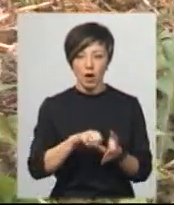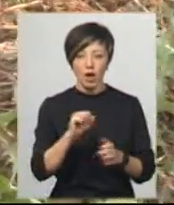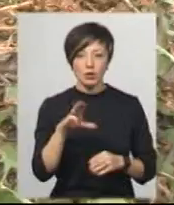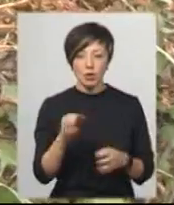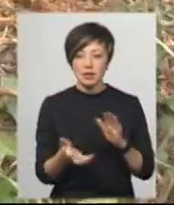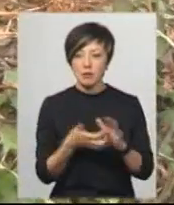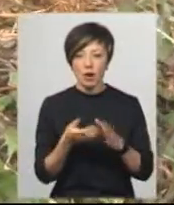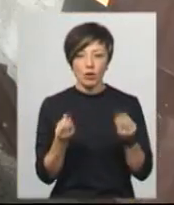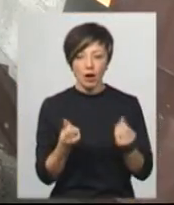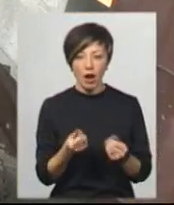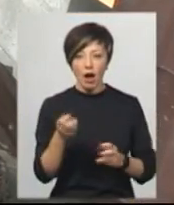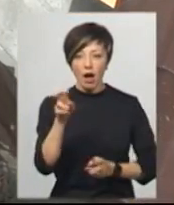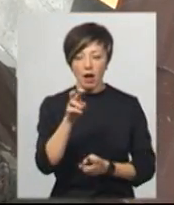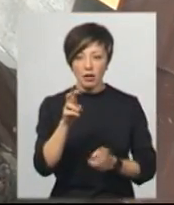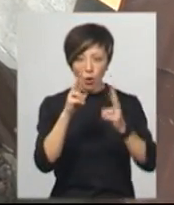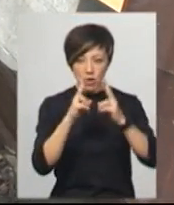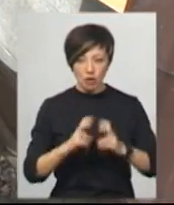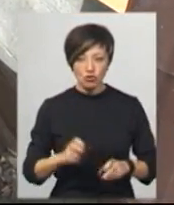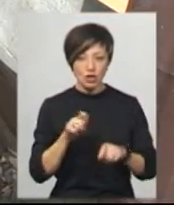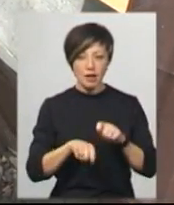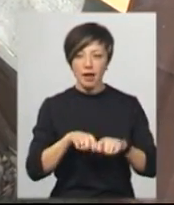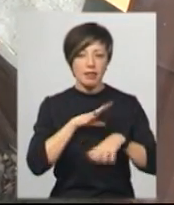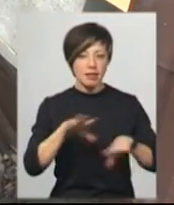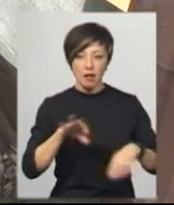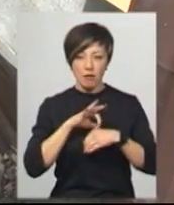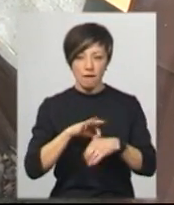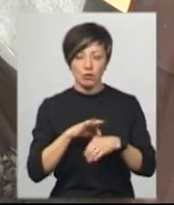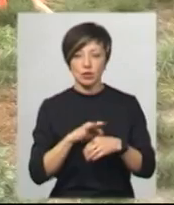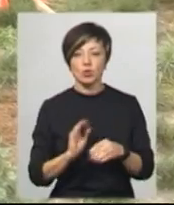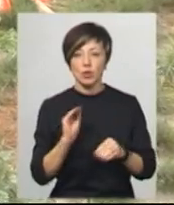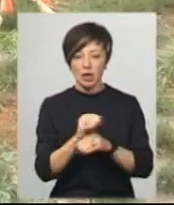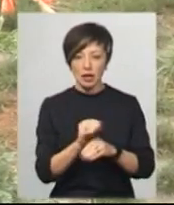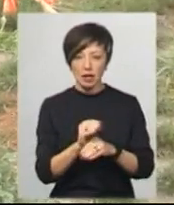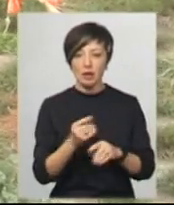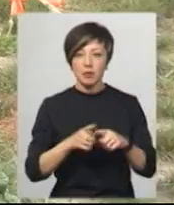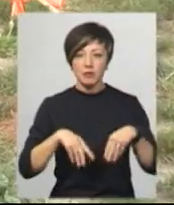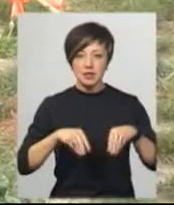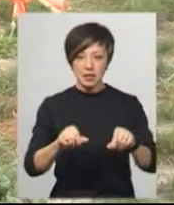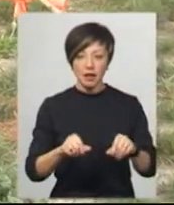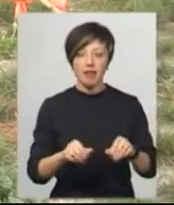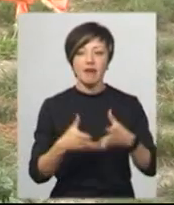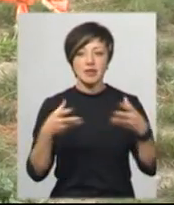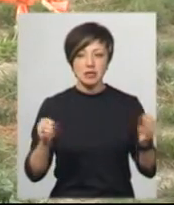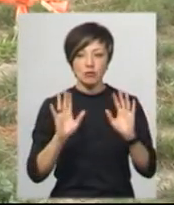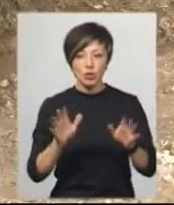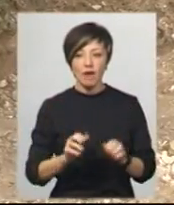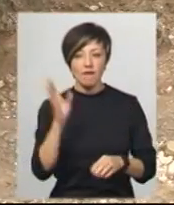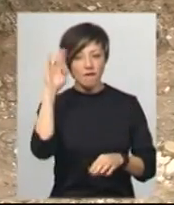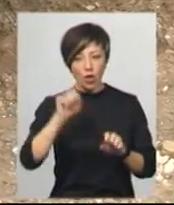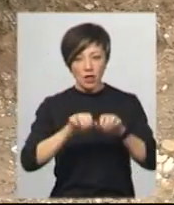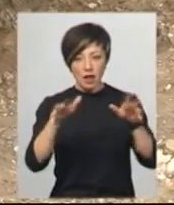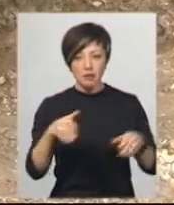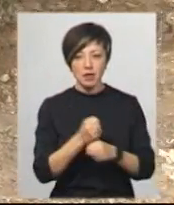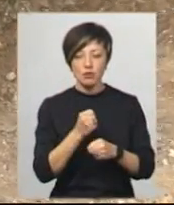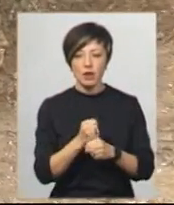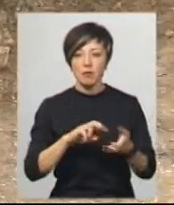геологічні і археологічні дослідження не робили, каже Михайло Демків. Посадовець додає, підсиплюють ґрунту і навесні фонтан запрацює. Також, за словами Михайла